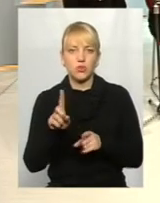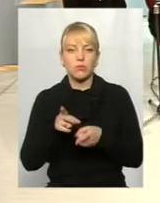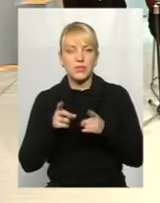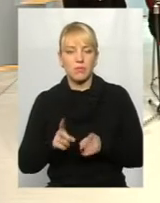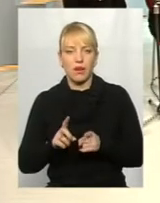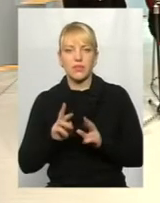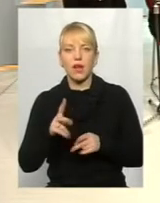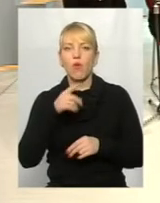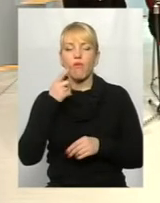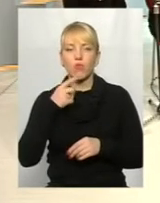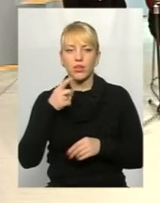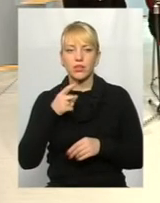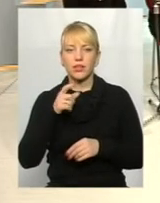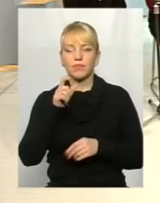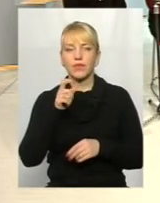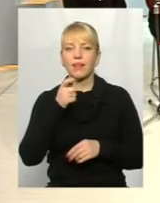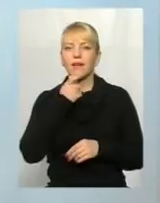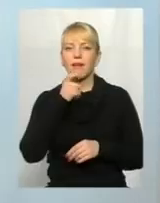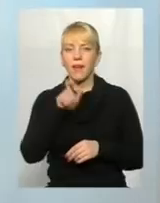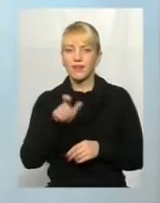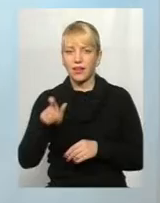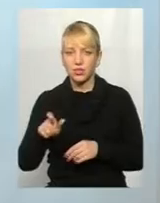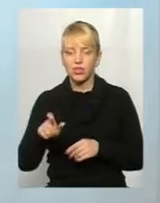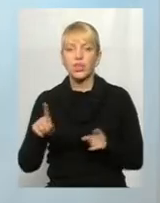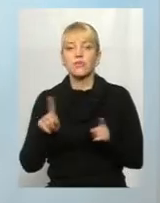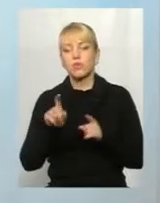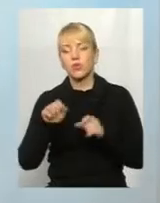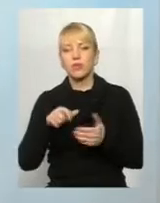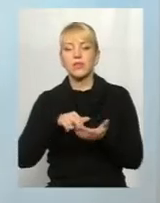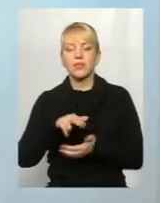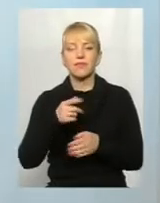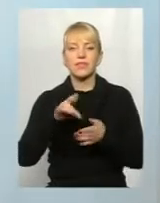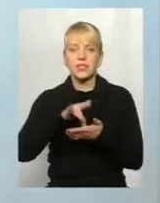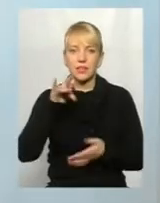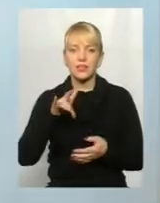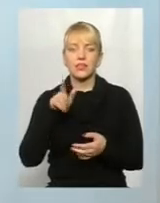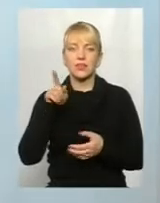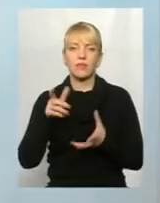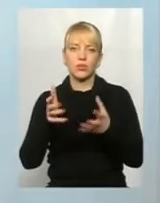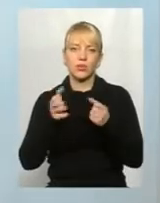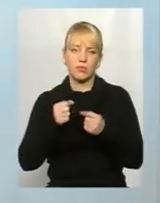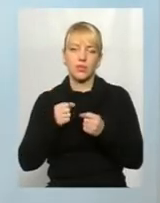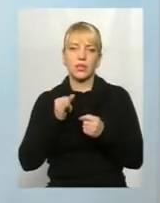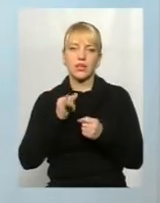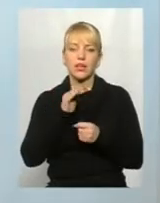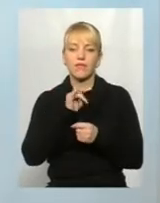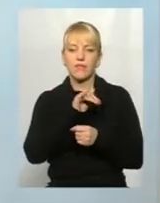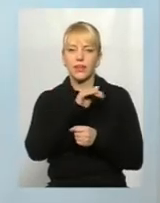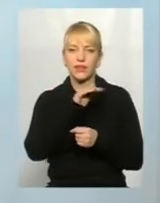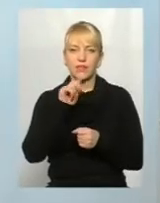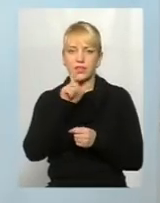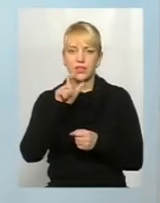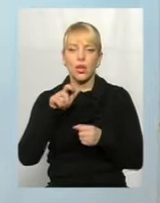говорить глядач, можна було прийти в той центр і там отримати і фізіотерапевтичні процедури,